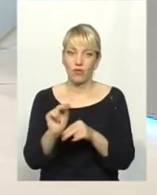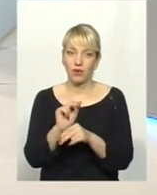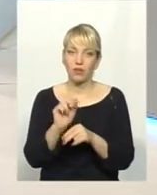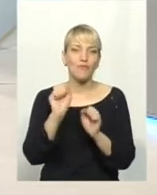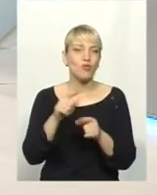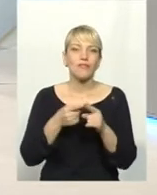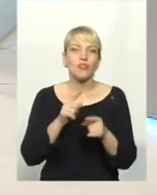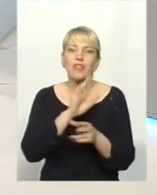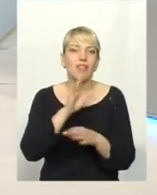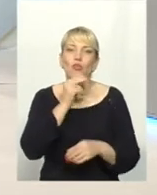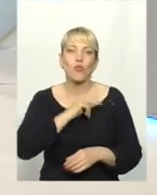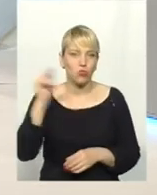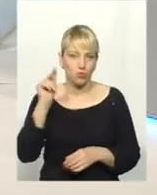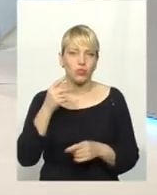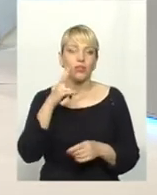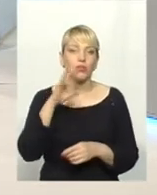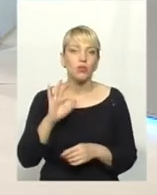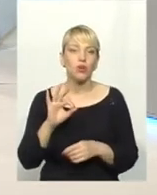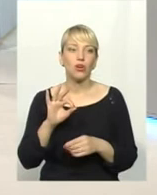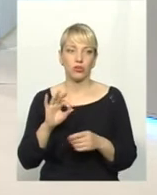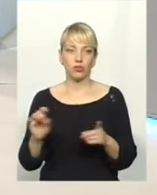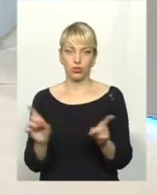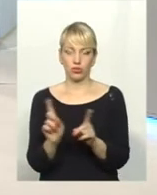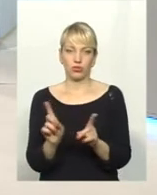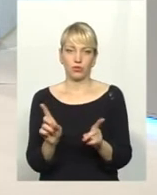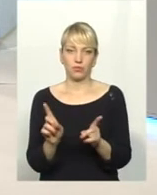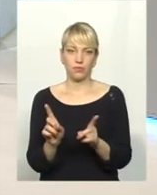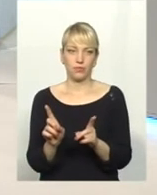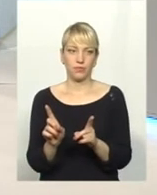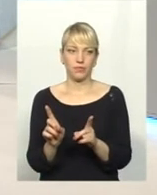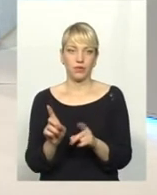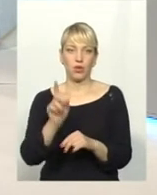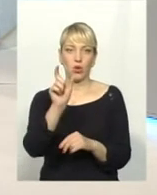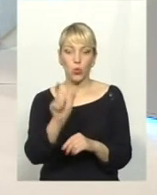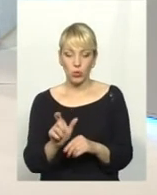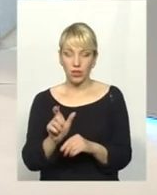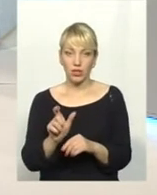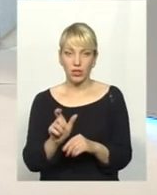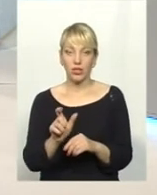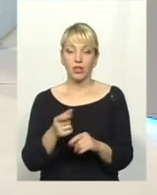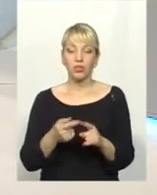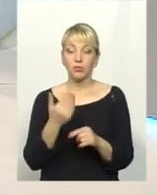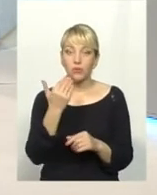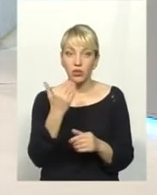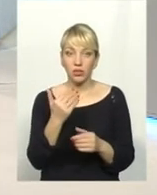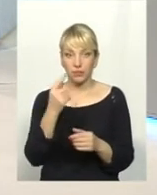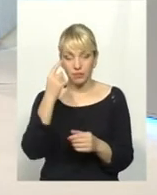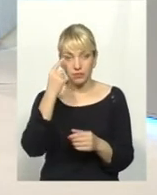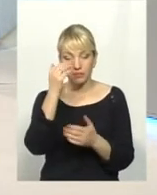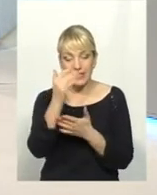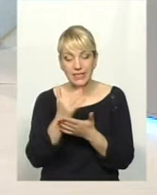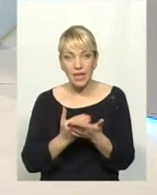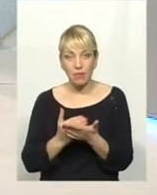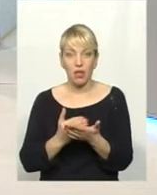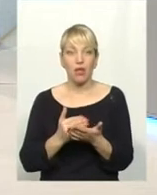кращу, яку ти знаєш, але таку, яку про... щоб твою програму лікування, схему